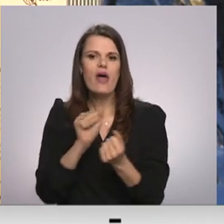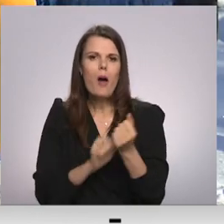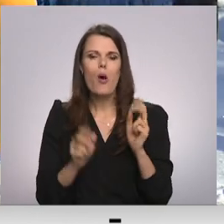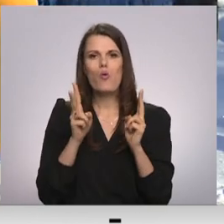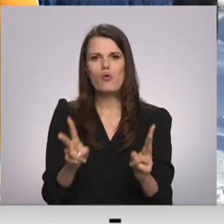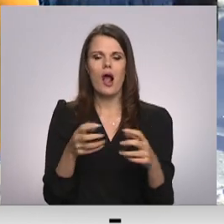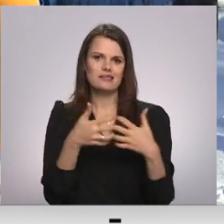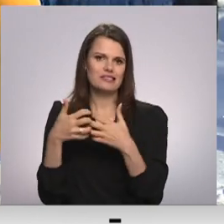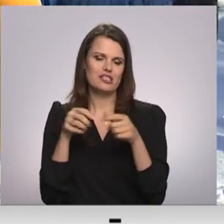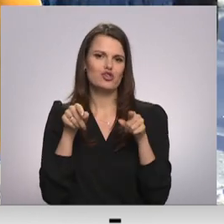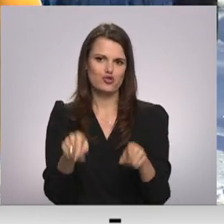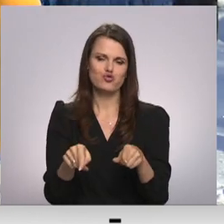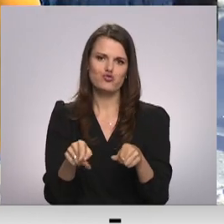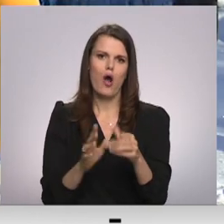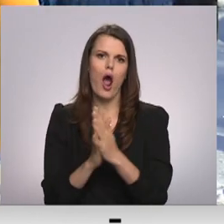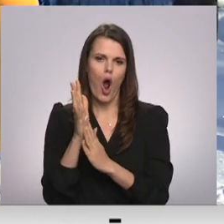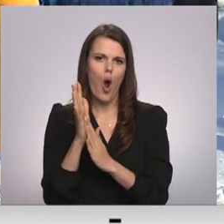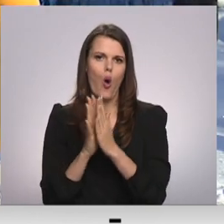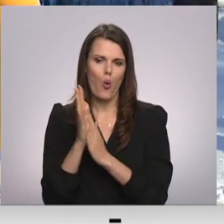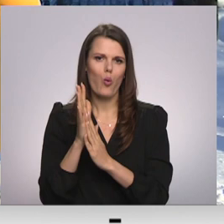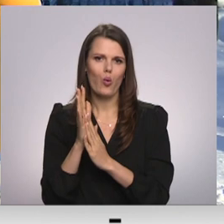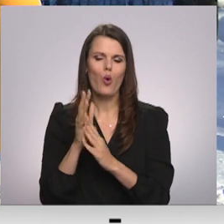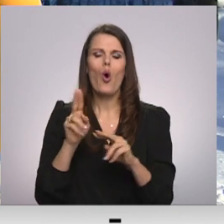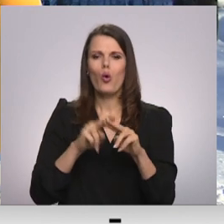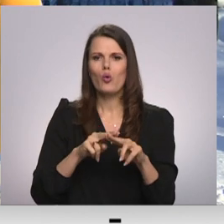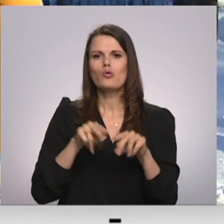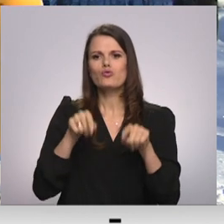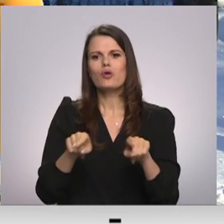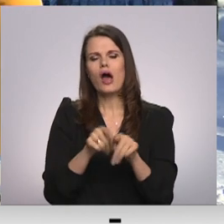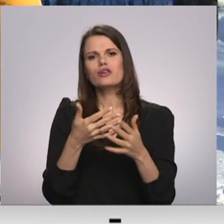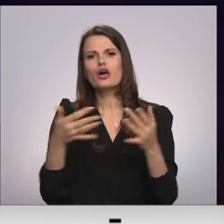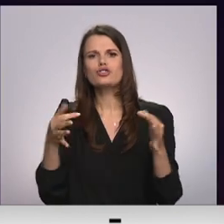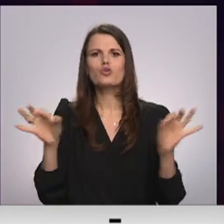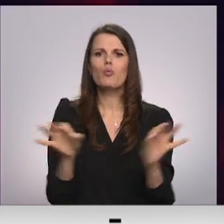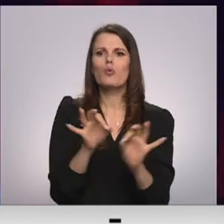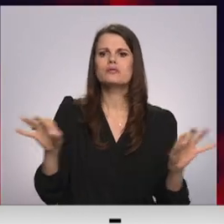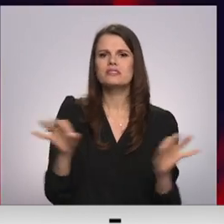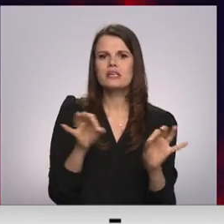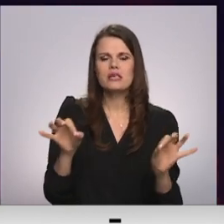ar šo augu. Dabas koncertzāļai radiet arī dažādi muzikāli skandarbi, kurus arī var nuzaklausētīs.